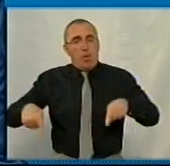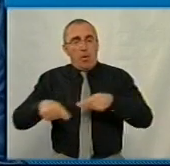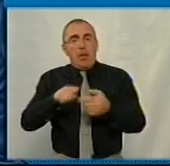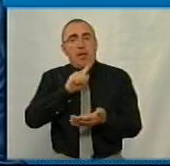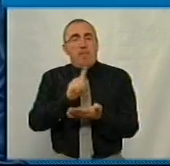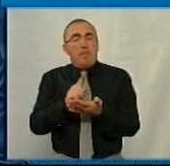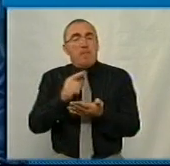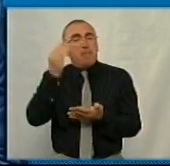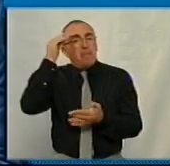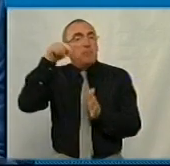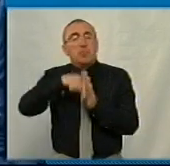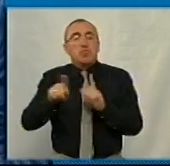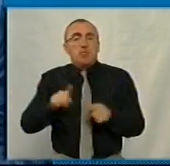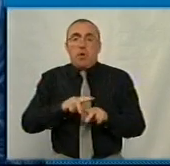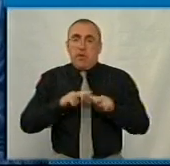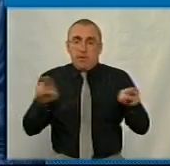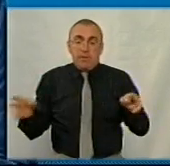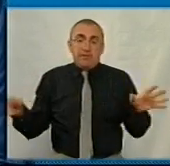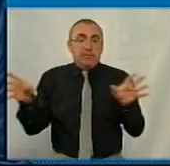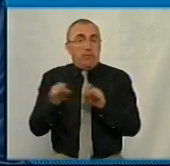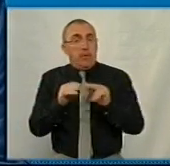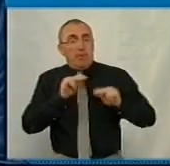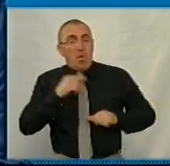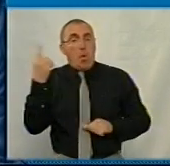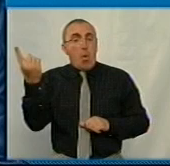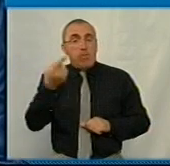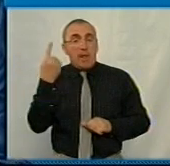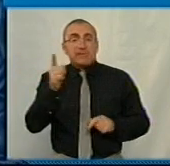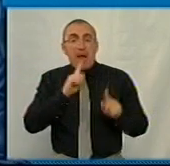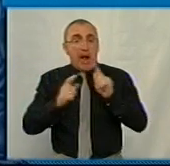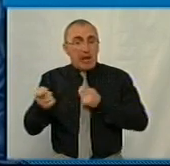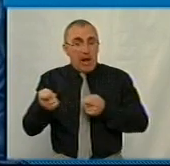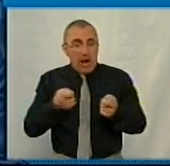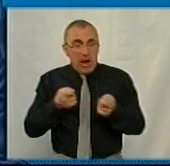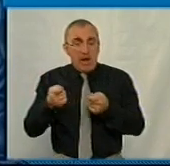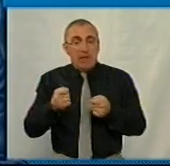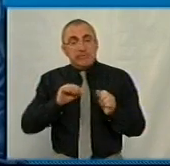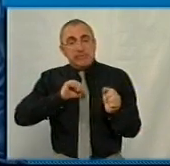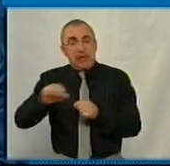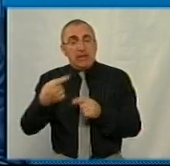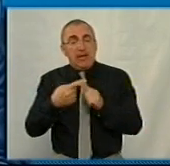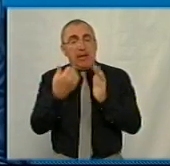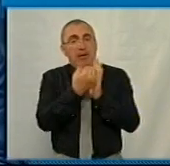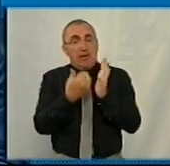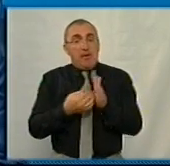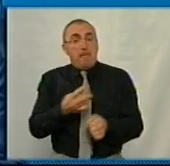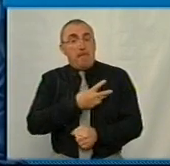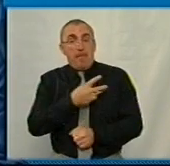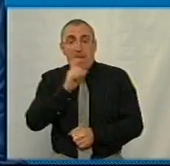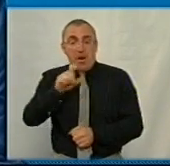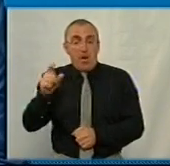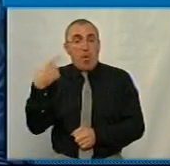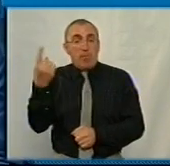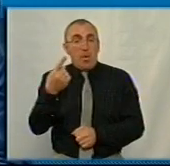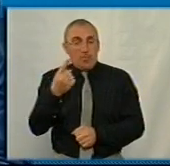Мається на увазі, що ми теж співпрацюємо з обласною радою в плані захисту цих програм перед бажаючими депутатами